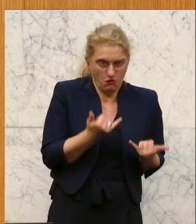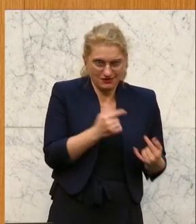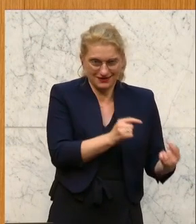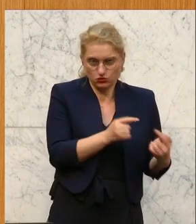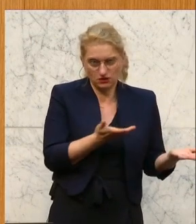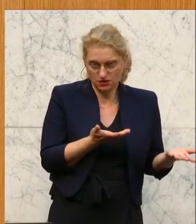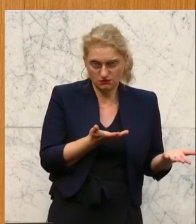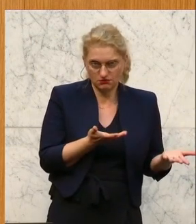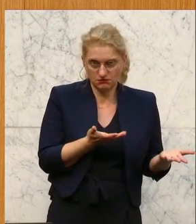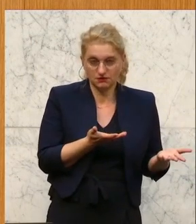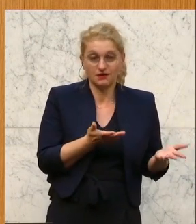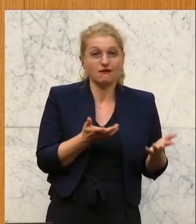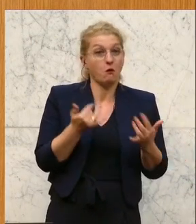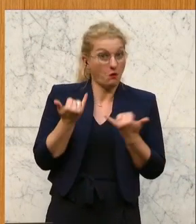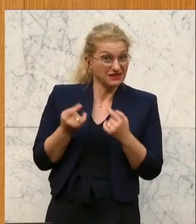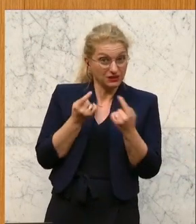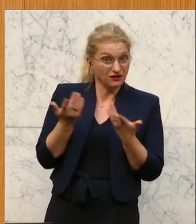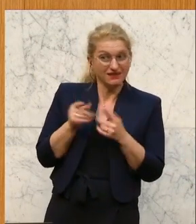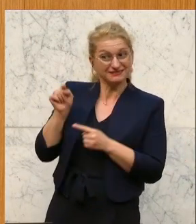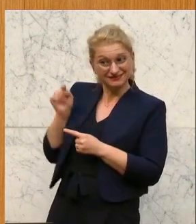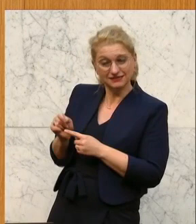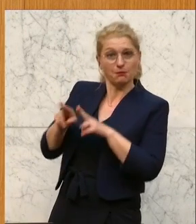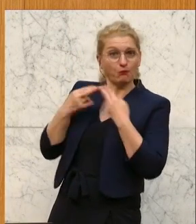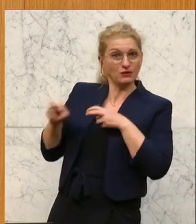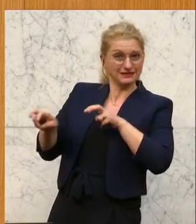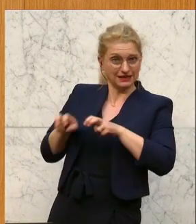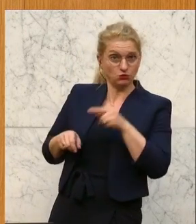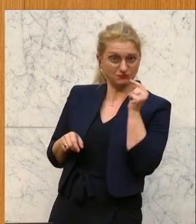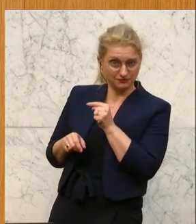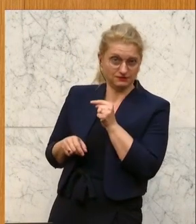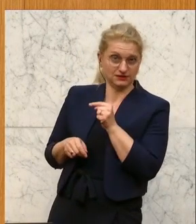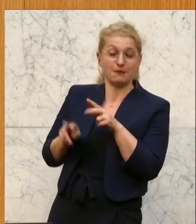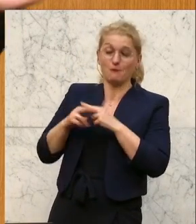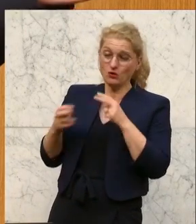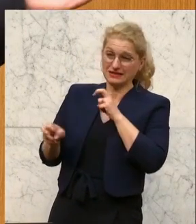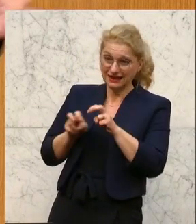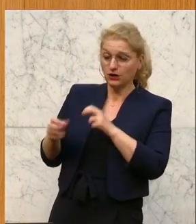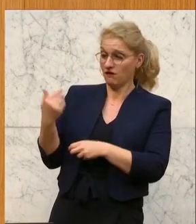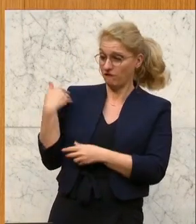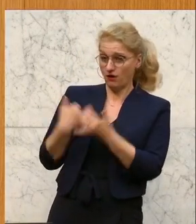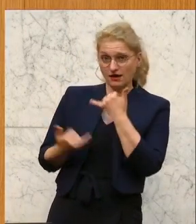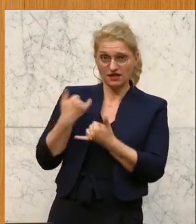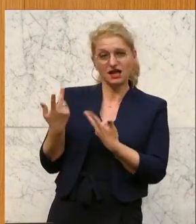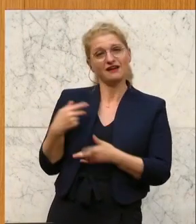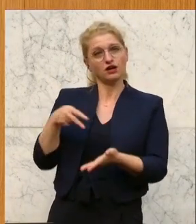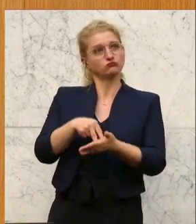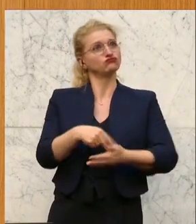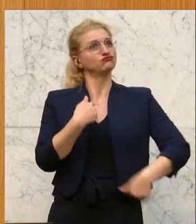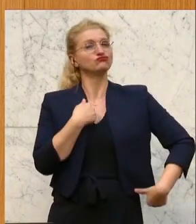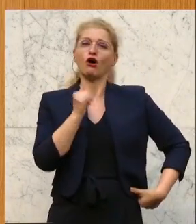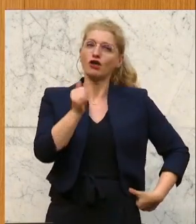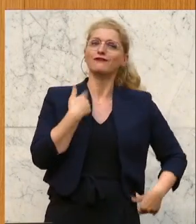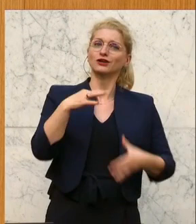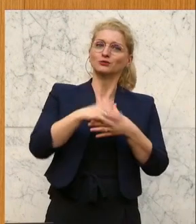Bundesregierung, die Bundesregierung, sich letztes Jahr hinstellt und sagt, wir verdoppeln die Spenden. Ich immer gedacht, wie ich es gehört habe,